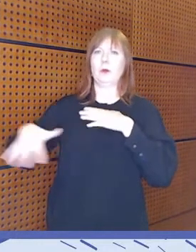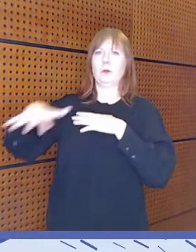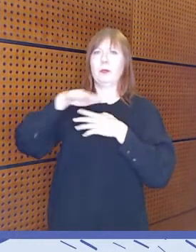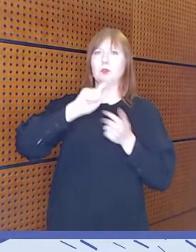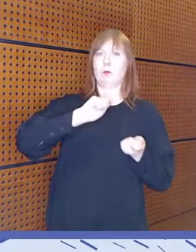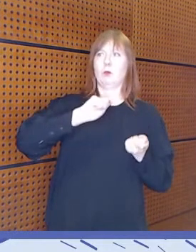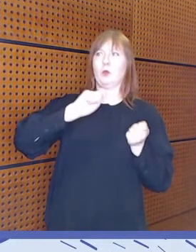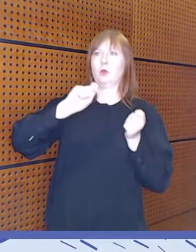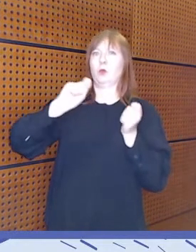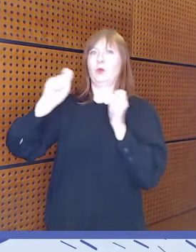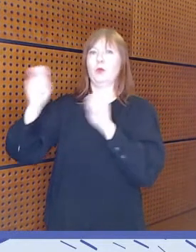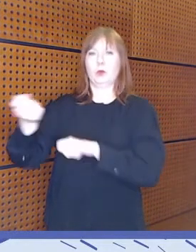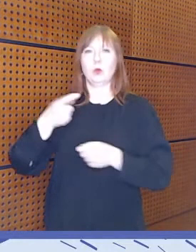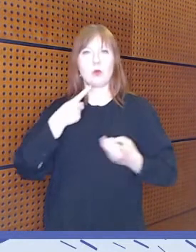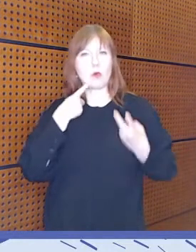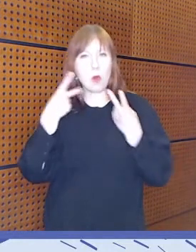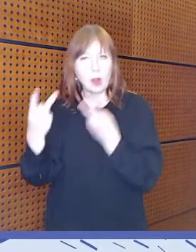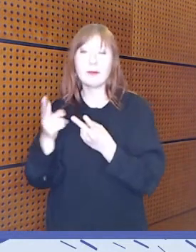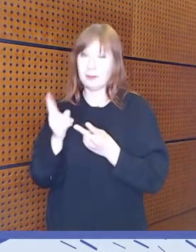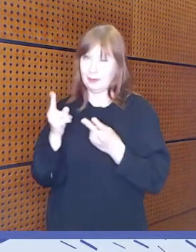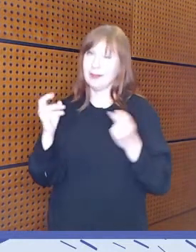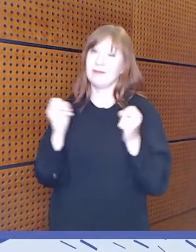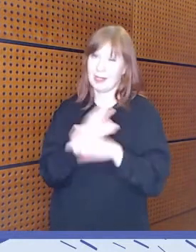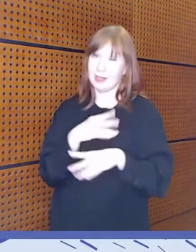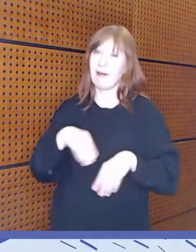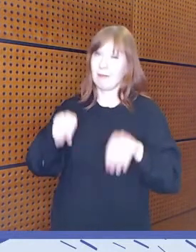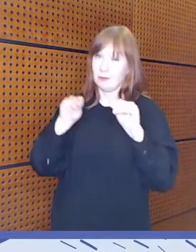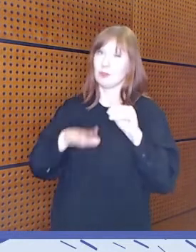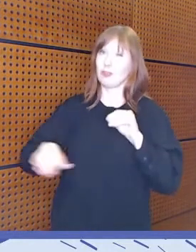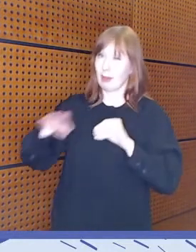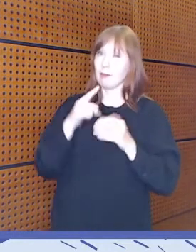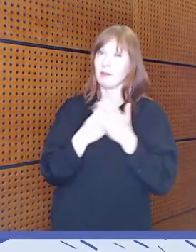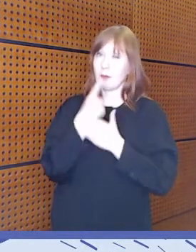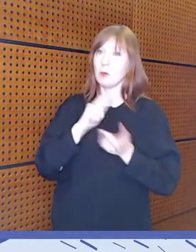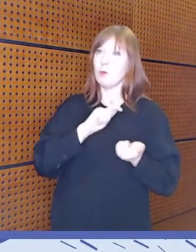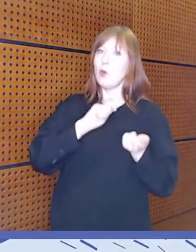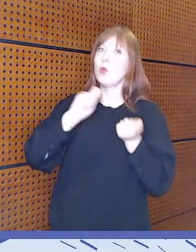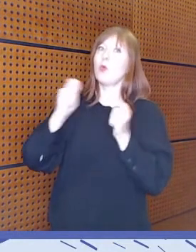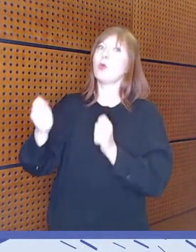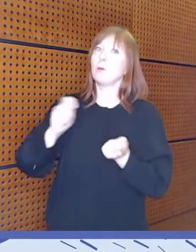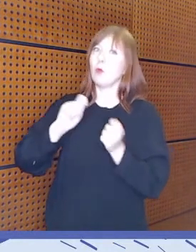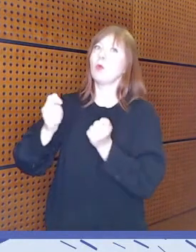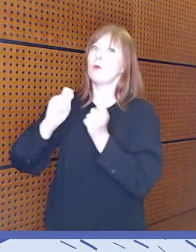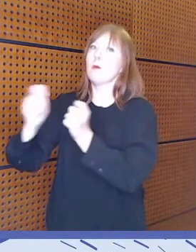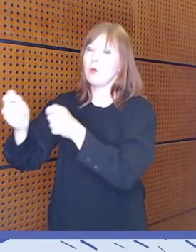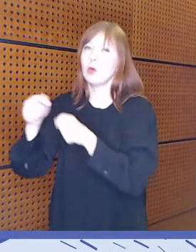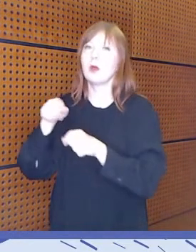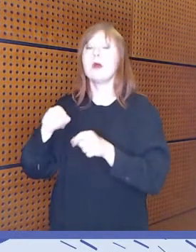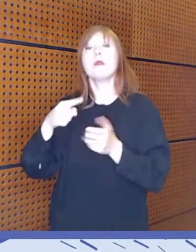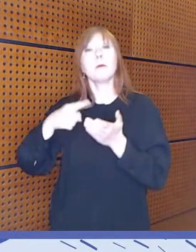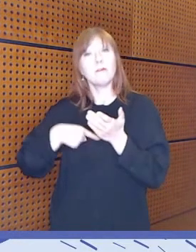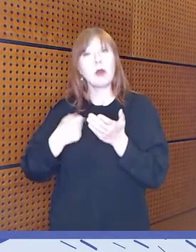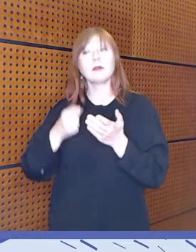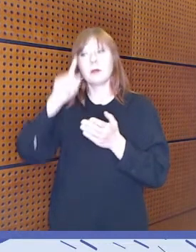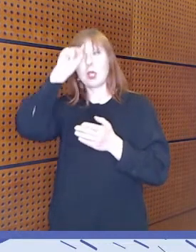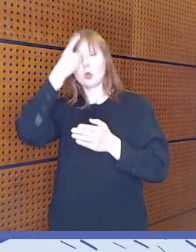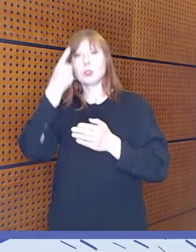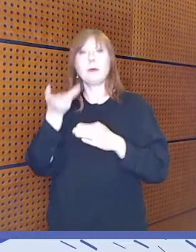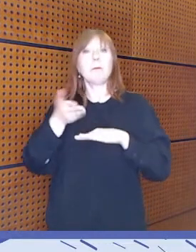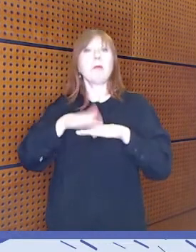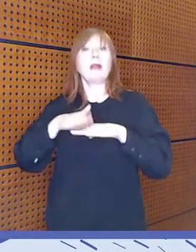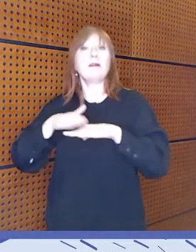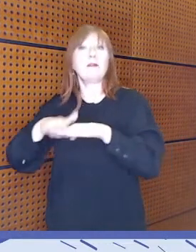mitä jatkuvasti tässä mediakasvatuskentällä koetaan, niin ne vaatisivat semmoista jatkuvaa osaamisen päivittämistä ja uuden